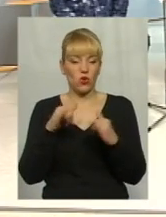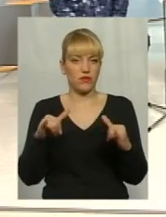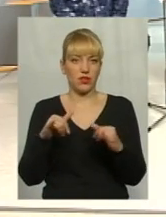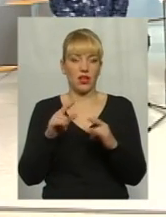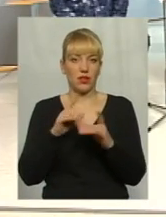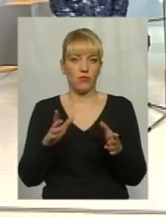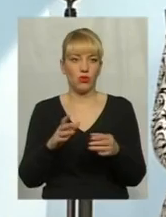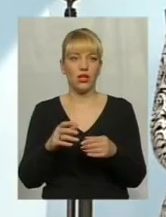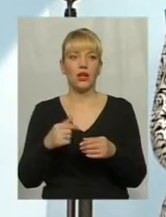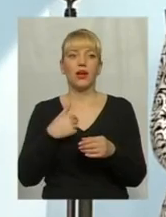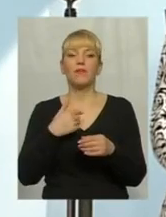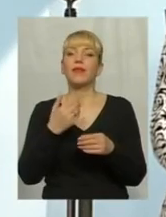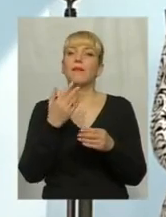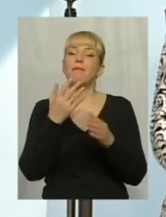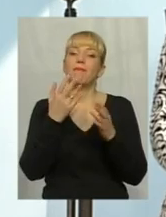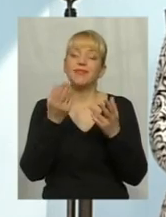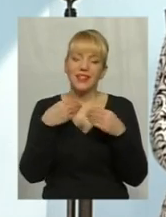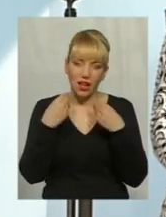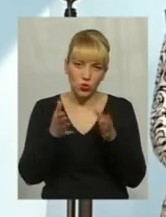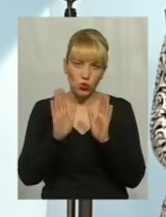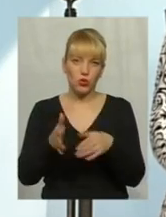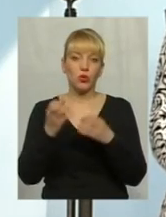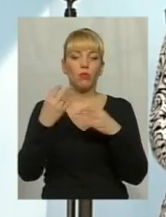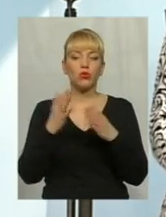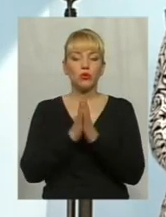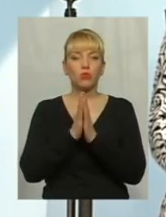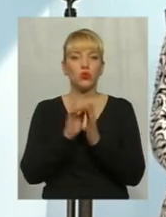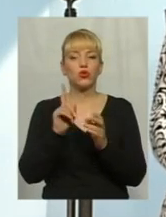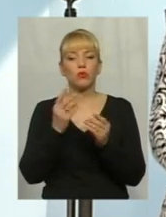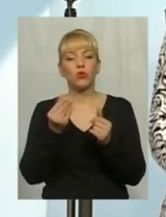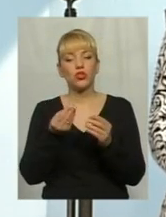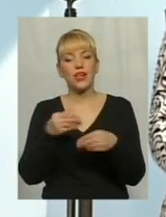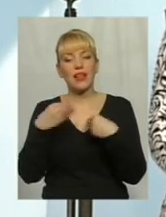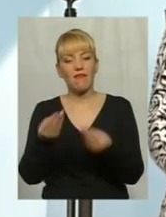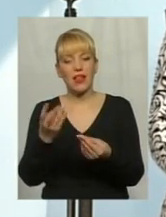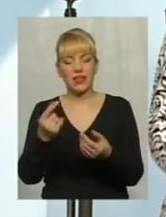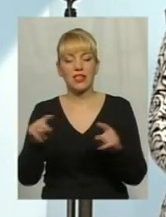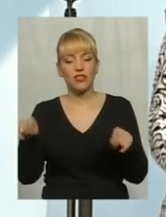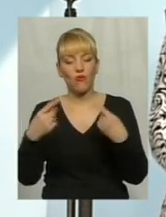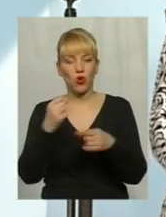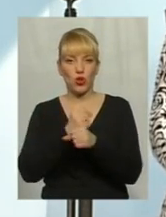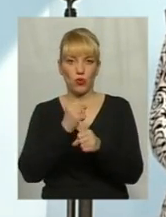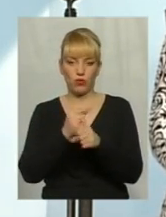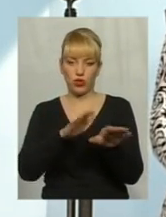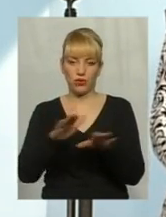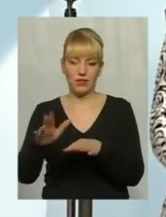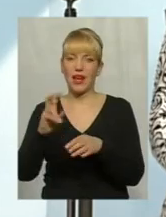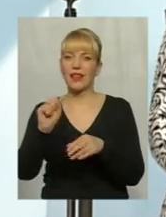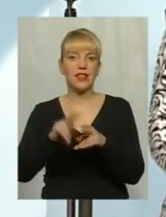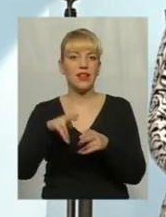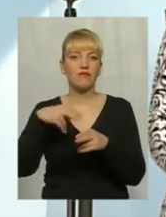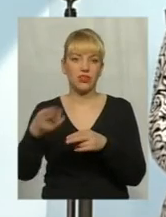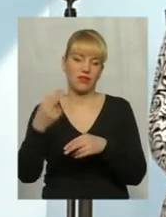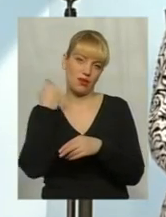просто просять підприємців, щоб давали гроші на розвиток виробництва, на створення робочих місць, а не на проїдання і не на погашення старих бургів. Вони